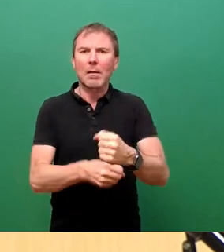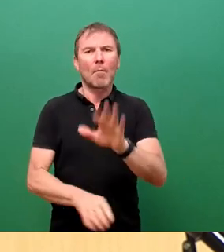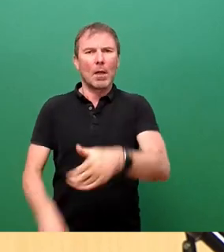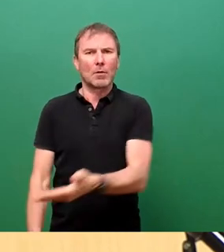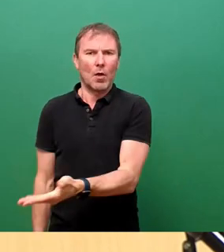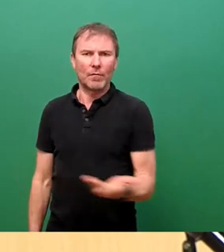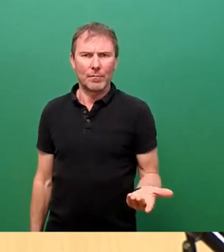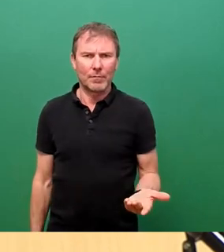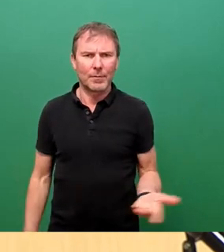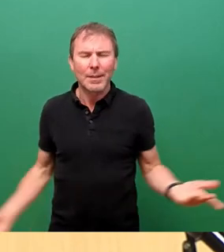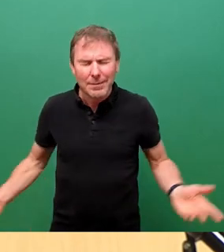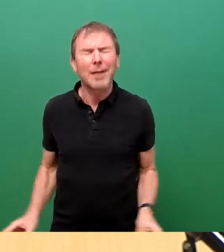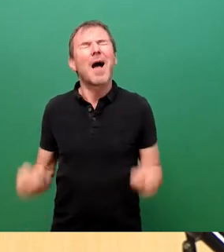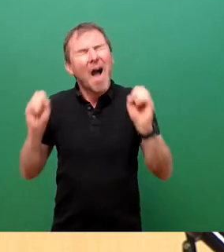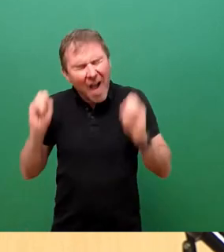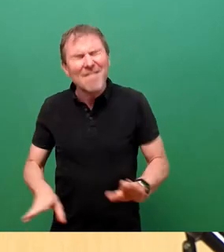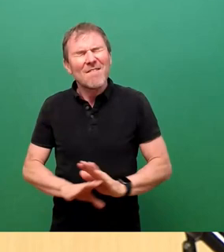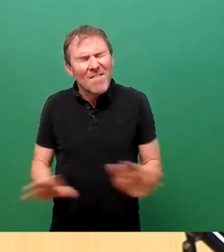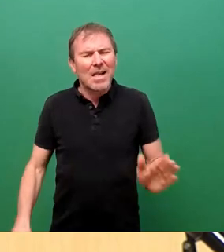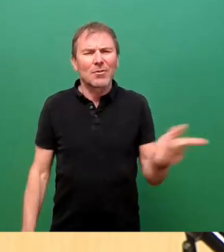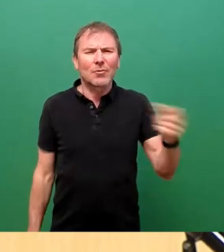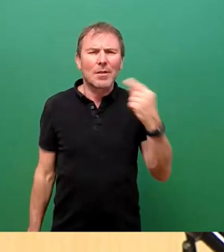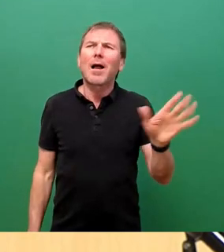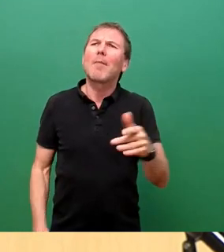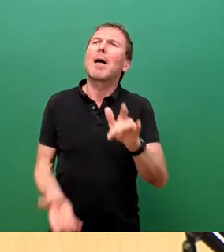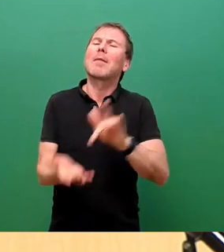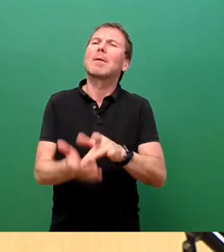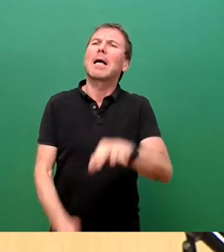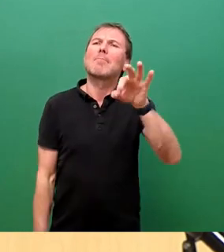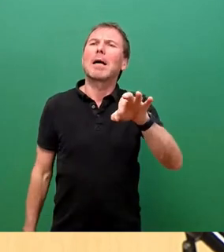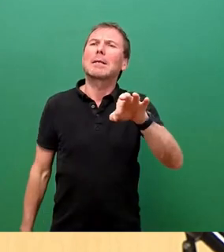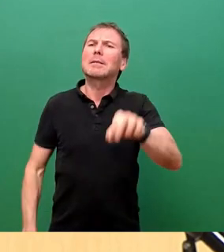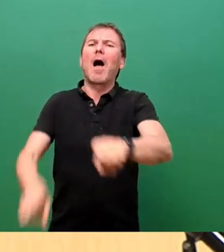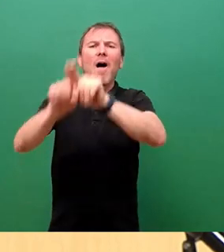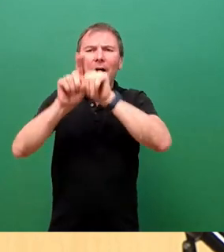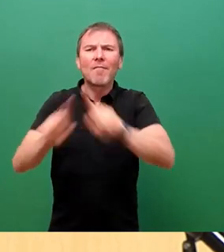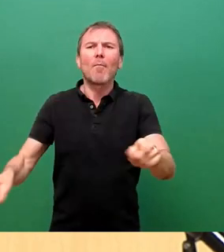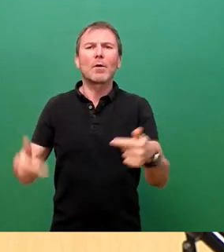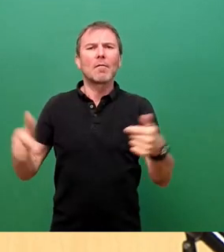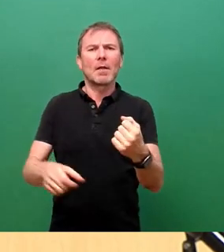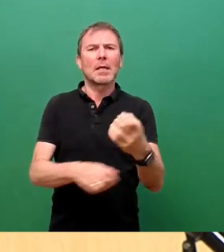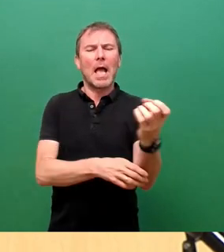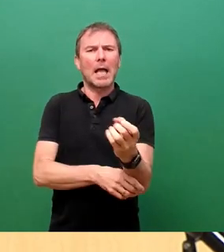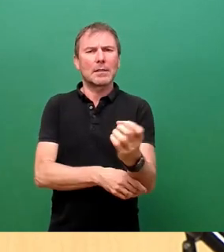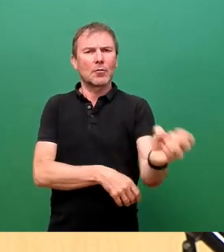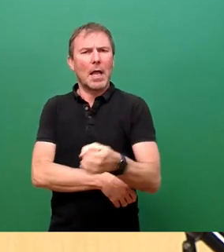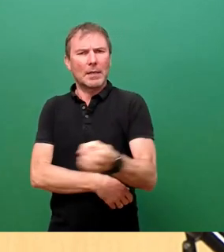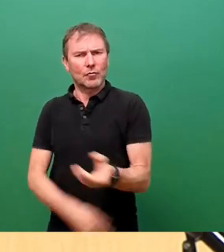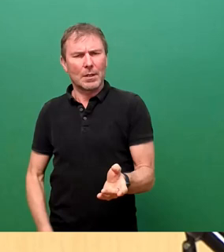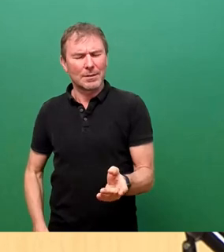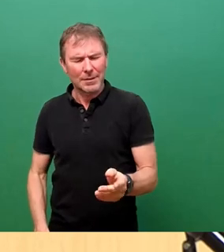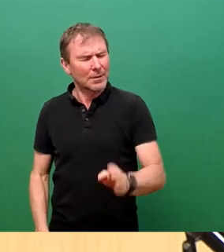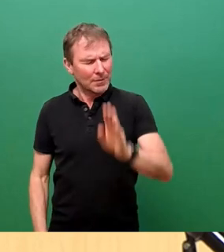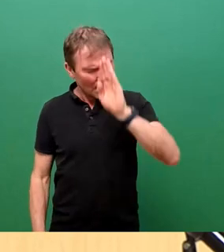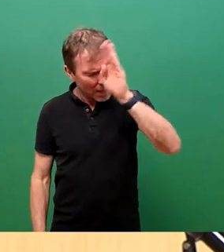somit schlicht falsch zu behaupten, es gäbe ab Mitte März ein Verbot, Ungeimpfte in Pflegeeinrichtungen zu beschäftigen. Ihr Antrag ist damit